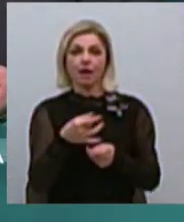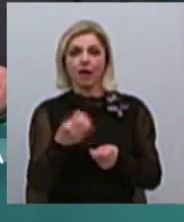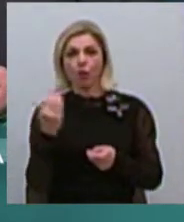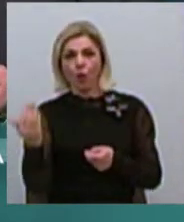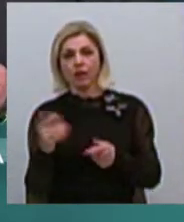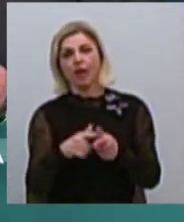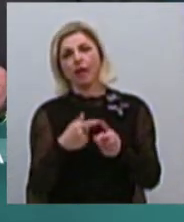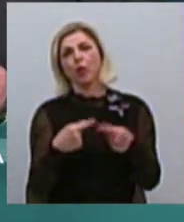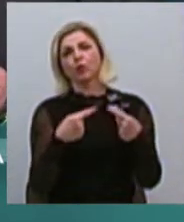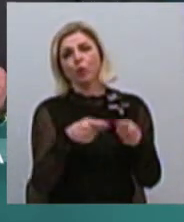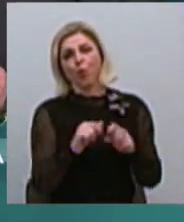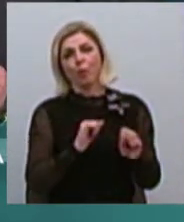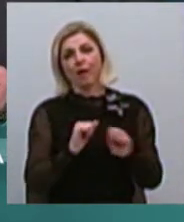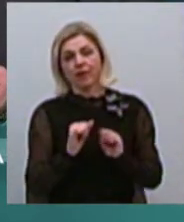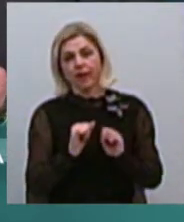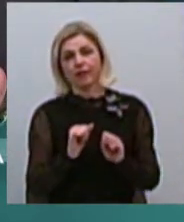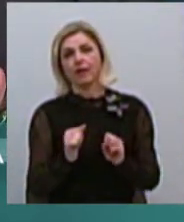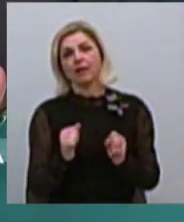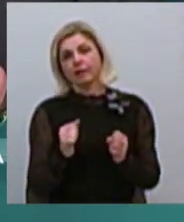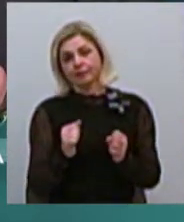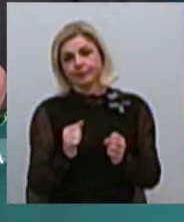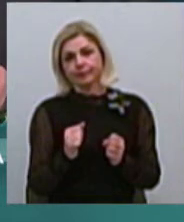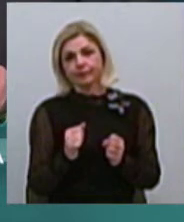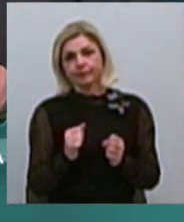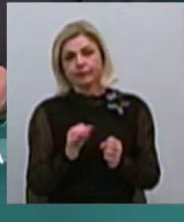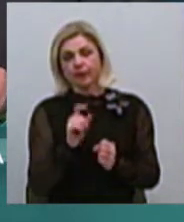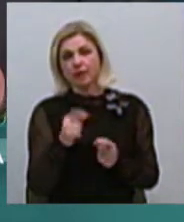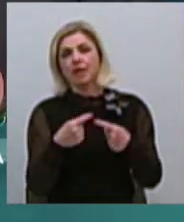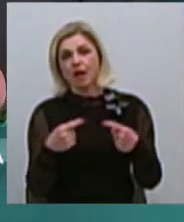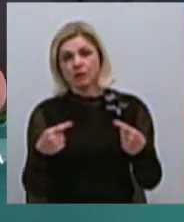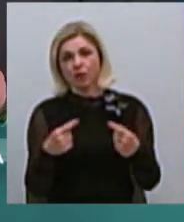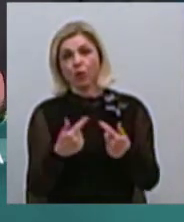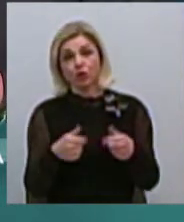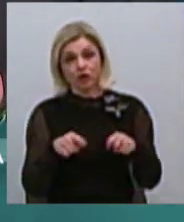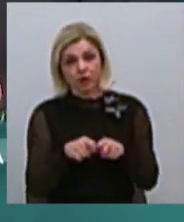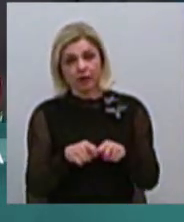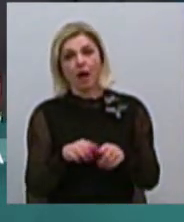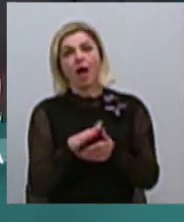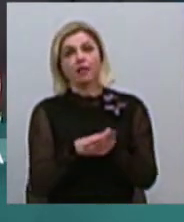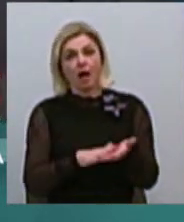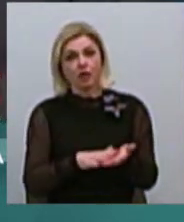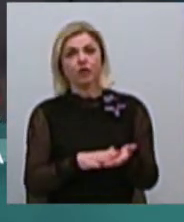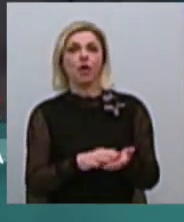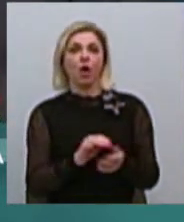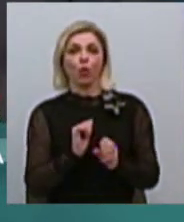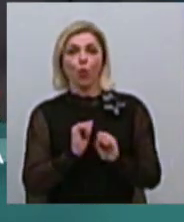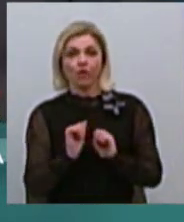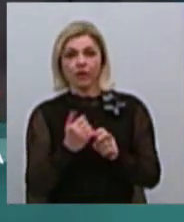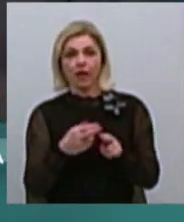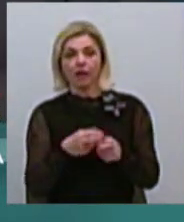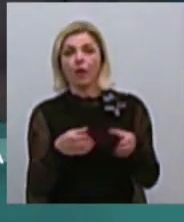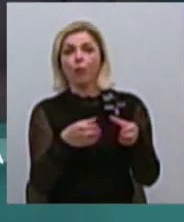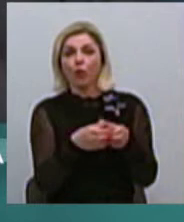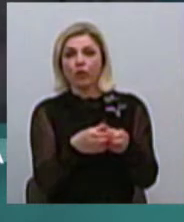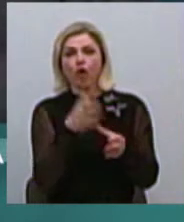управлення, либо це одне з бюджетних учреждень. Дальше задача руководителя этого подразделення –